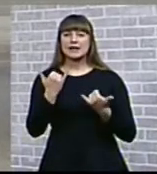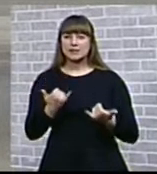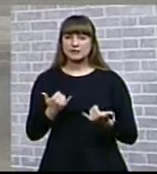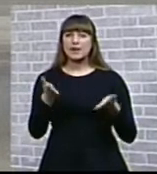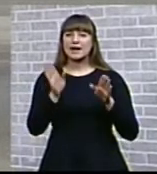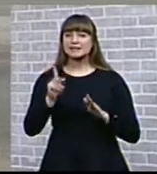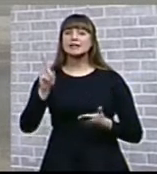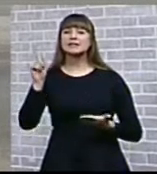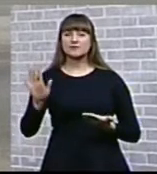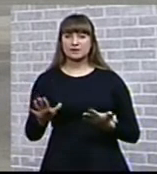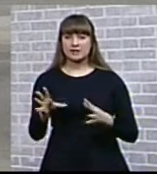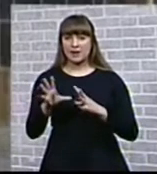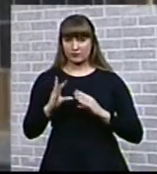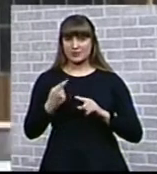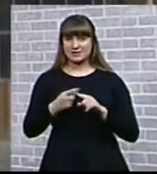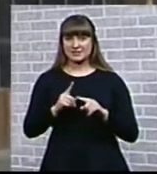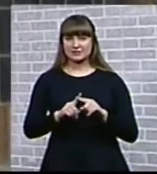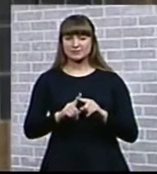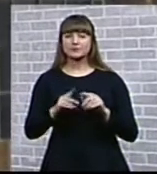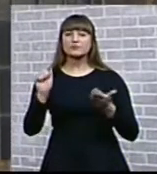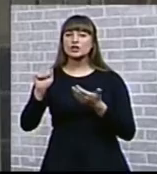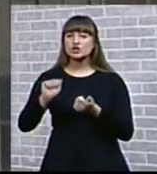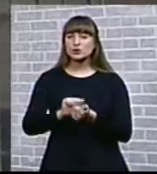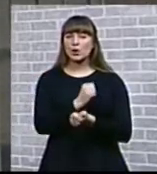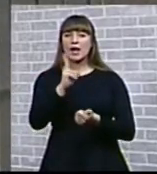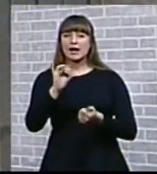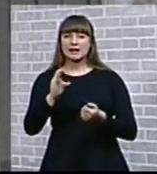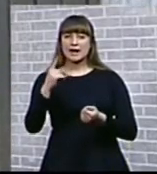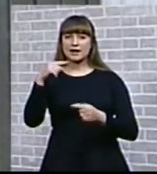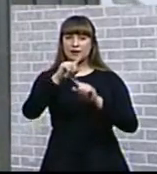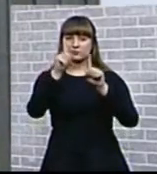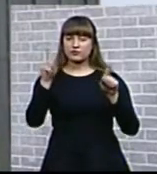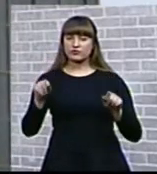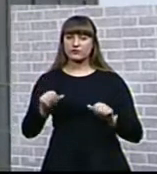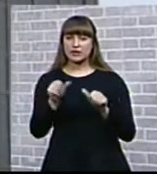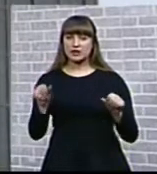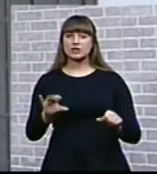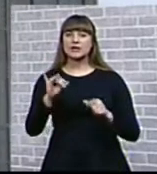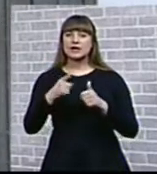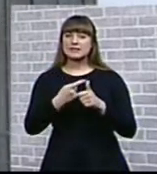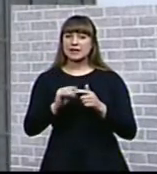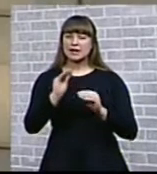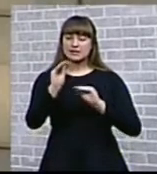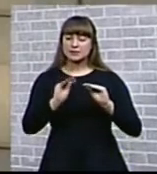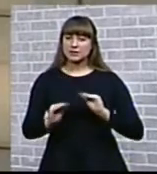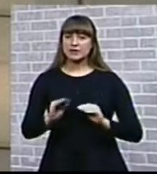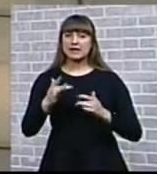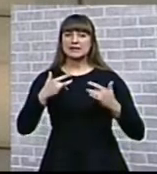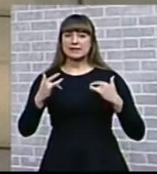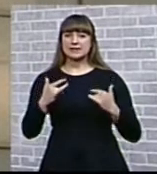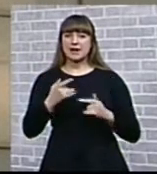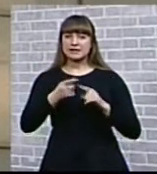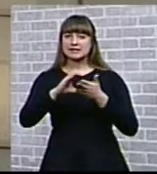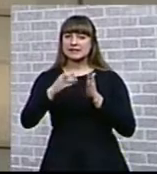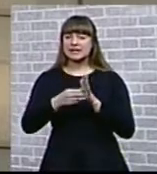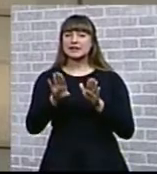останется всегда вместе с ним. Сухая рациональная внешность и минимум декораций контрастно подчеркивали театральность здания. И